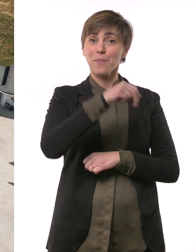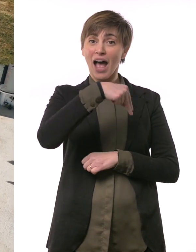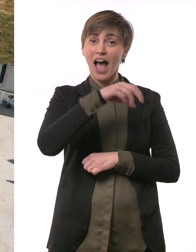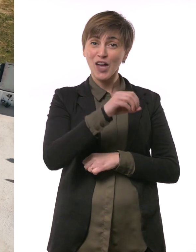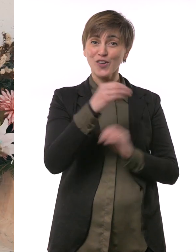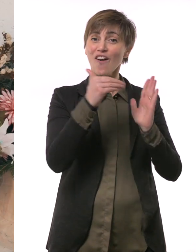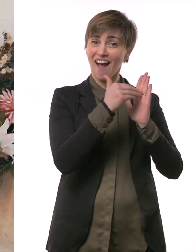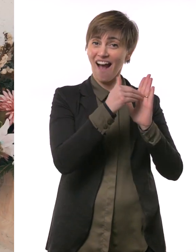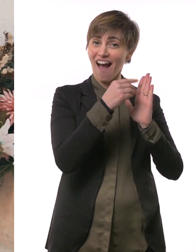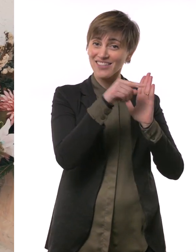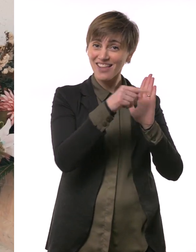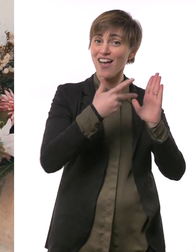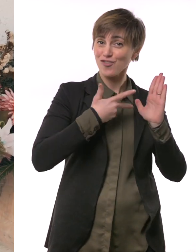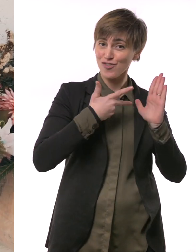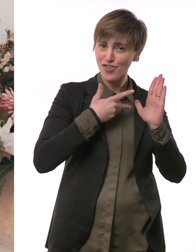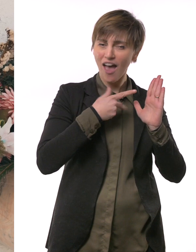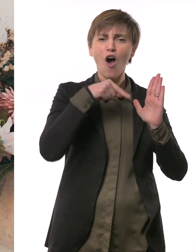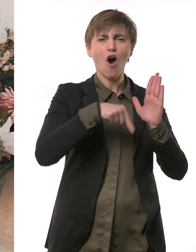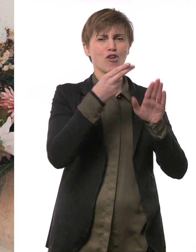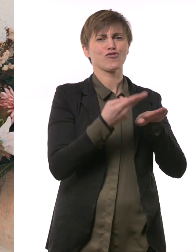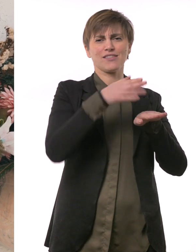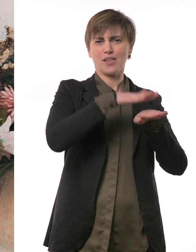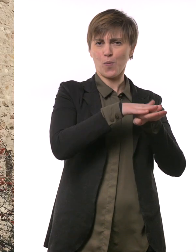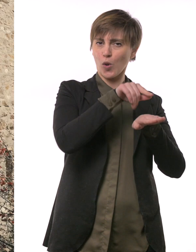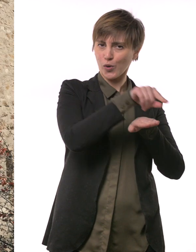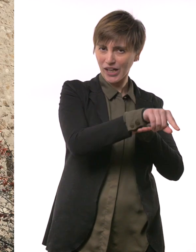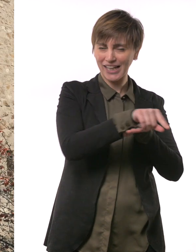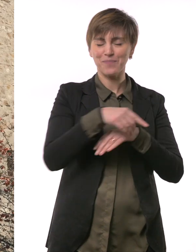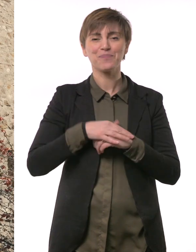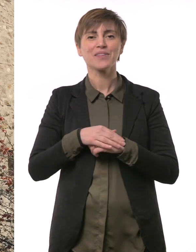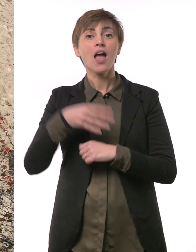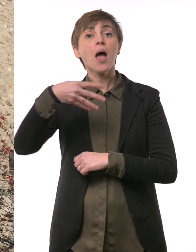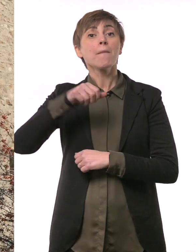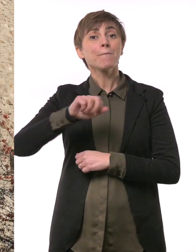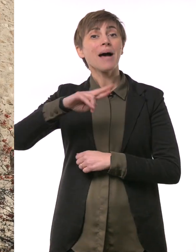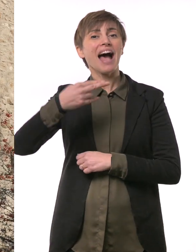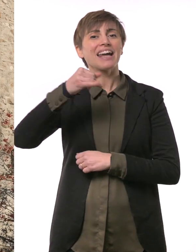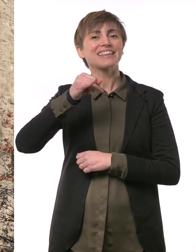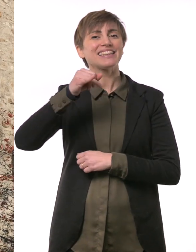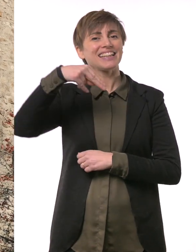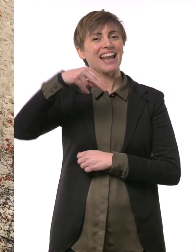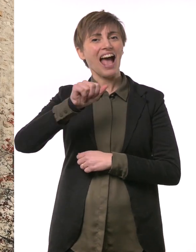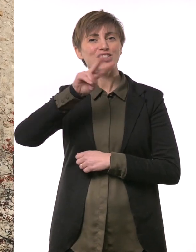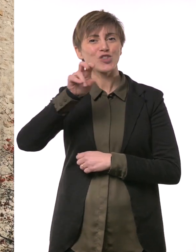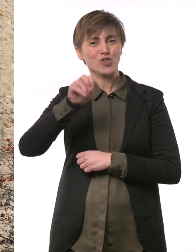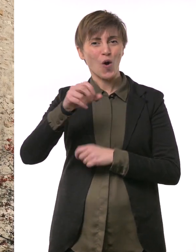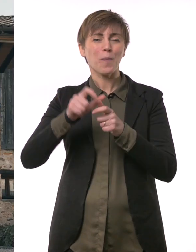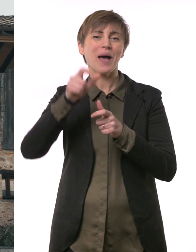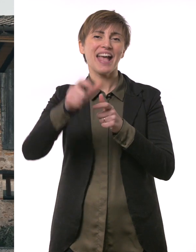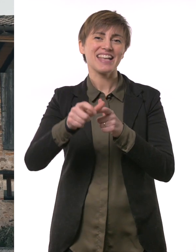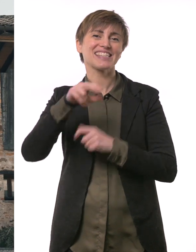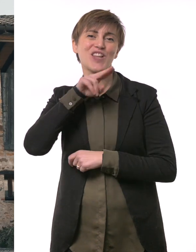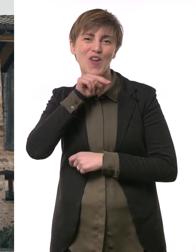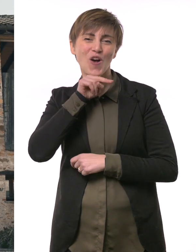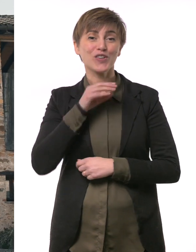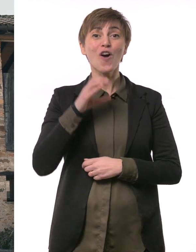e dove oggi è sepolto proprio qui dietro e poi Martinazzo, il paese del nonno. A Cassacco